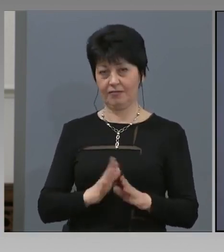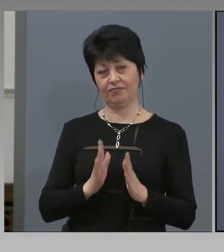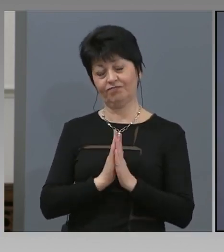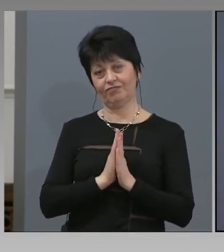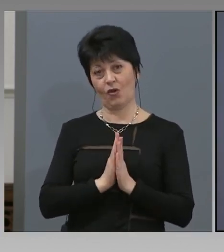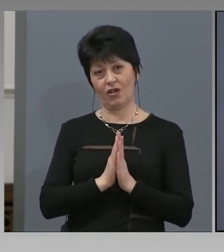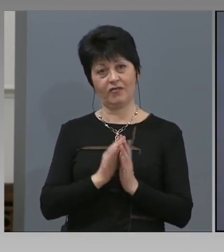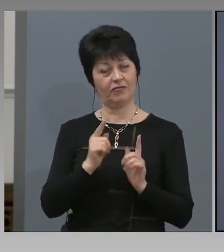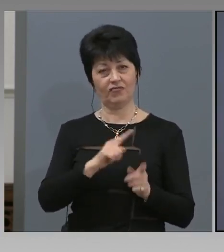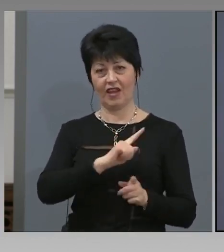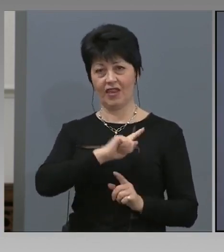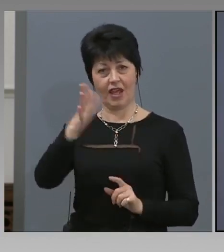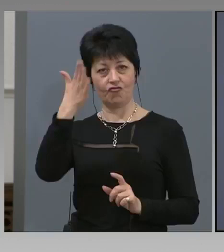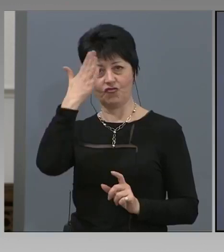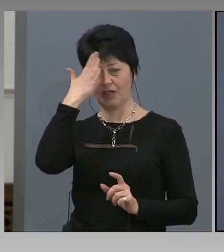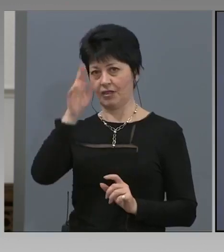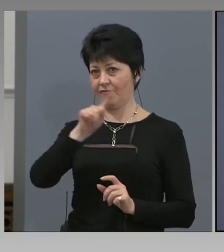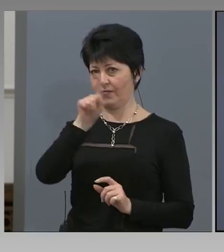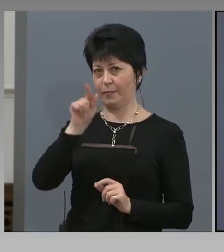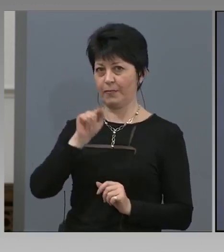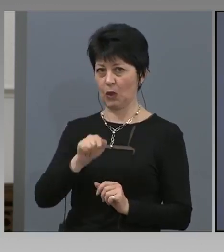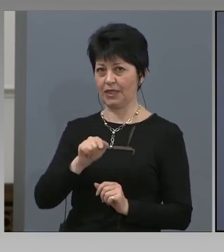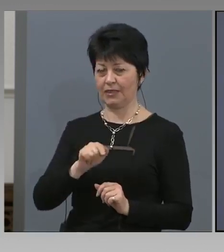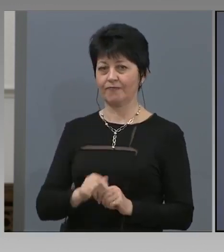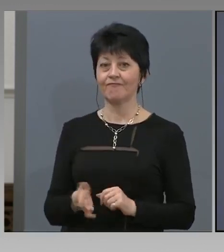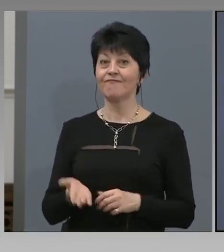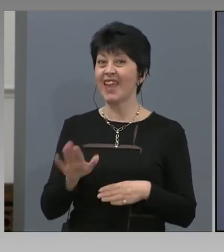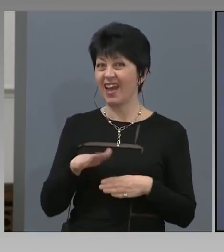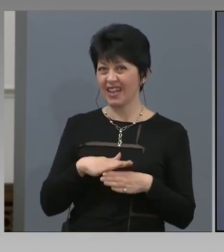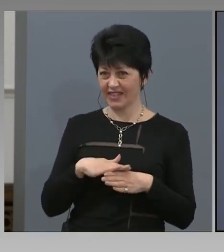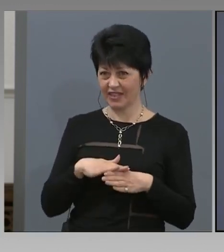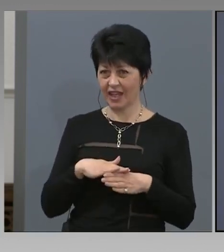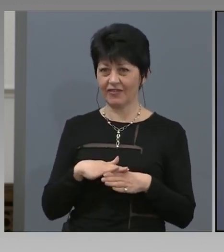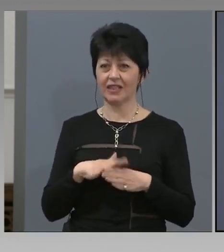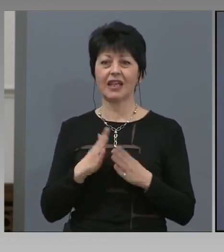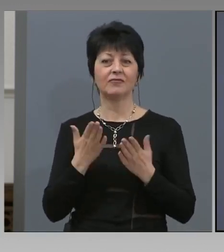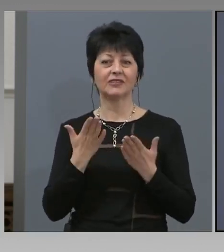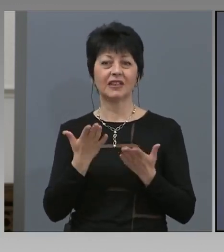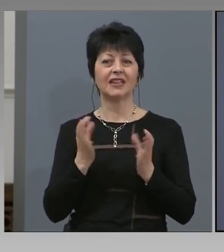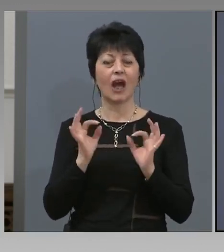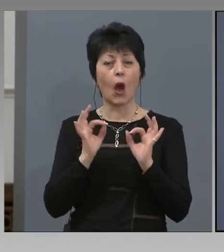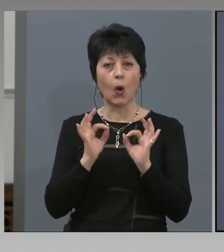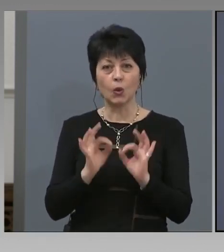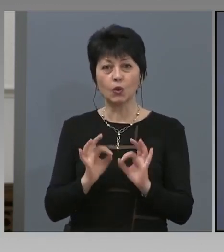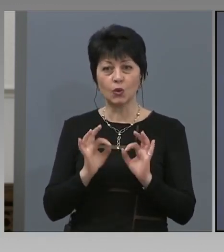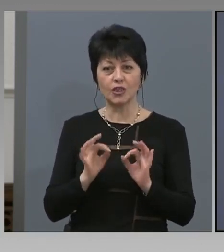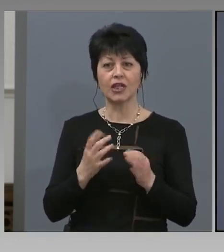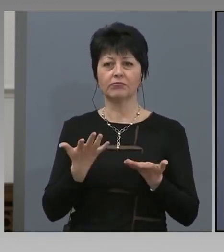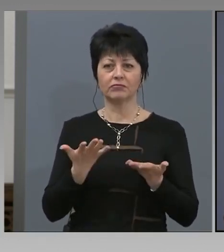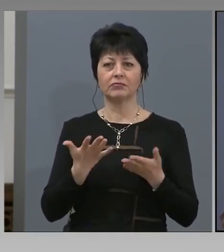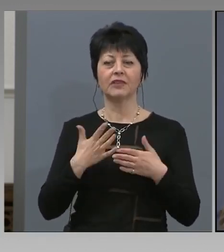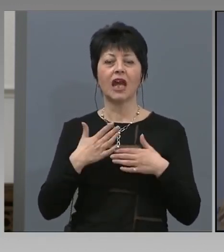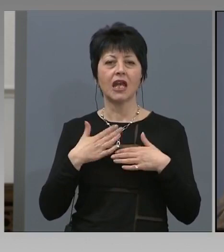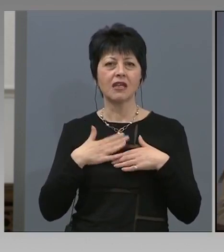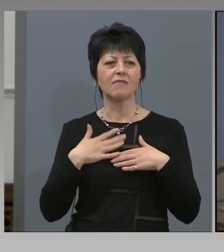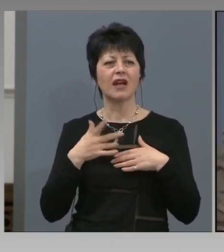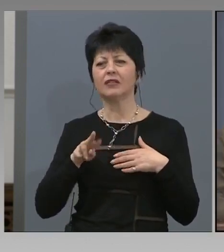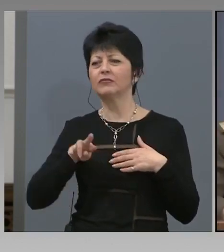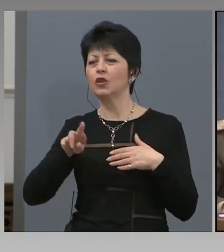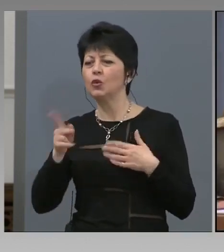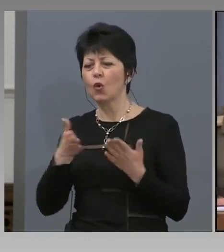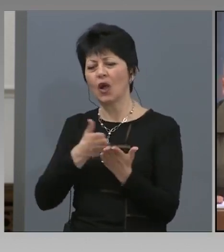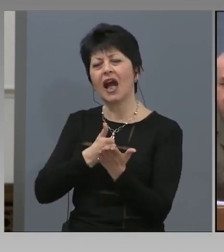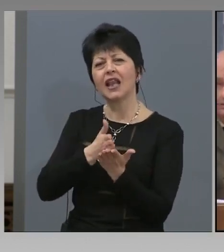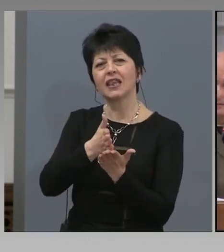Това е некоректен въпрос. Може ли да отточните се така, има ли друг начин извън